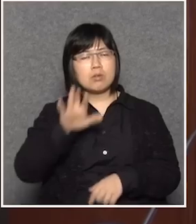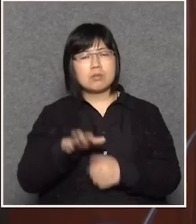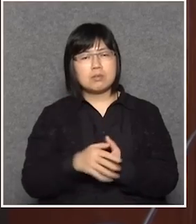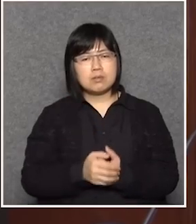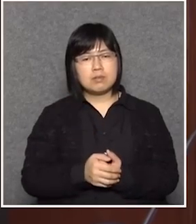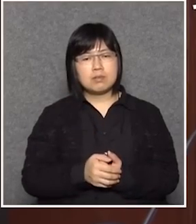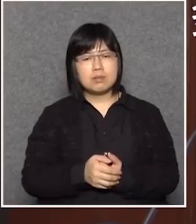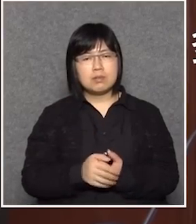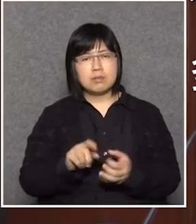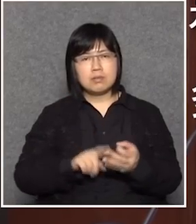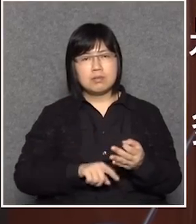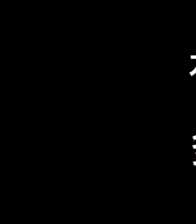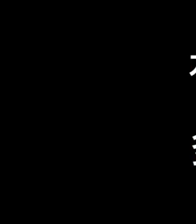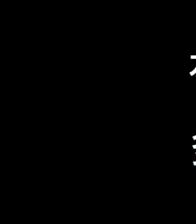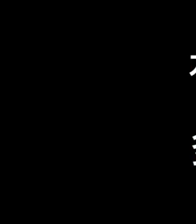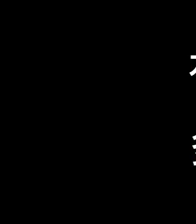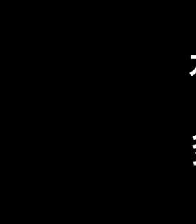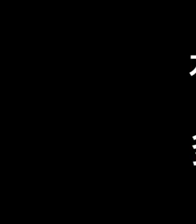梁國雄議員第四次發言